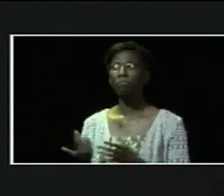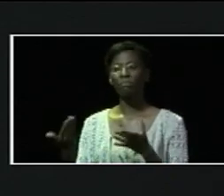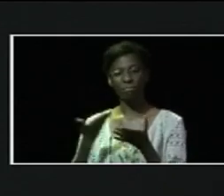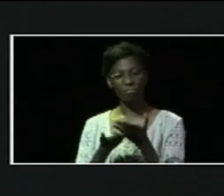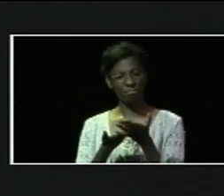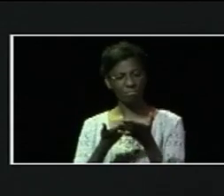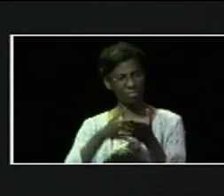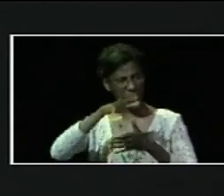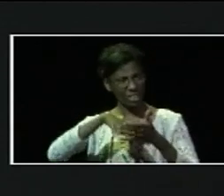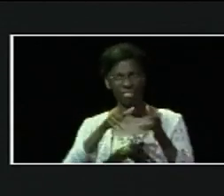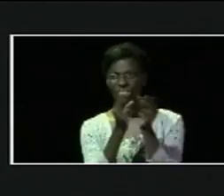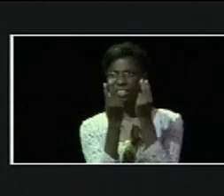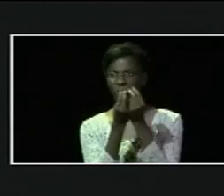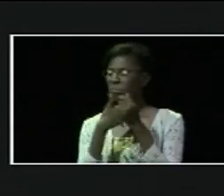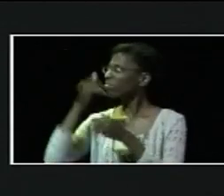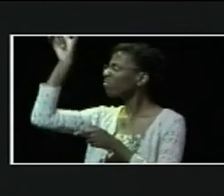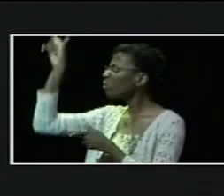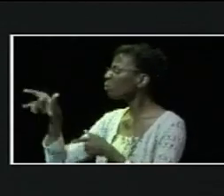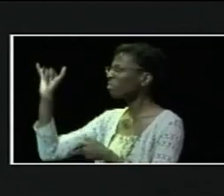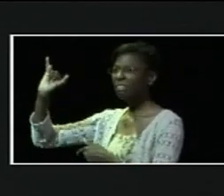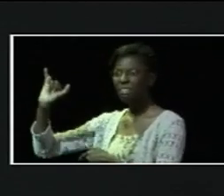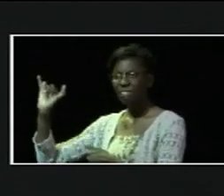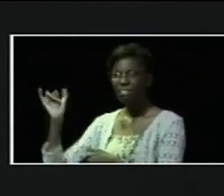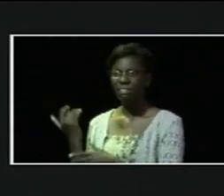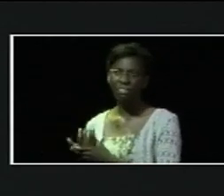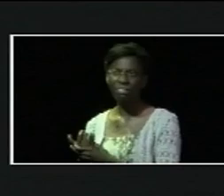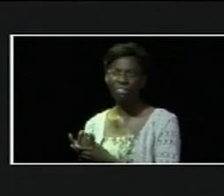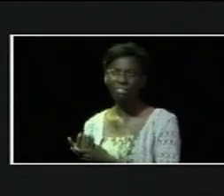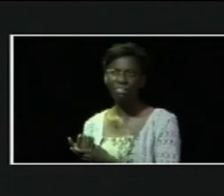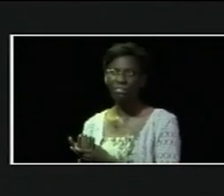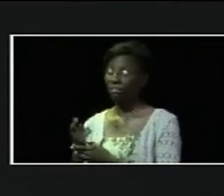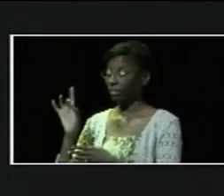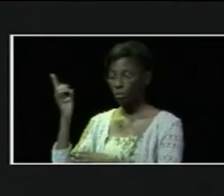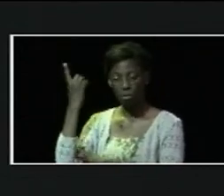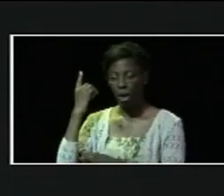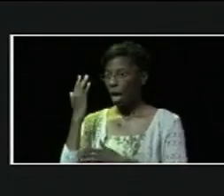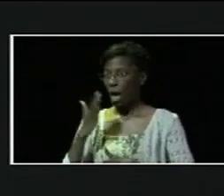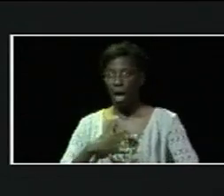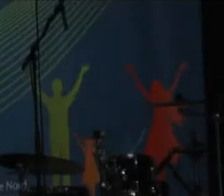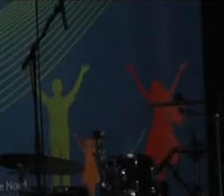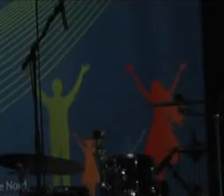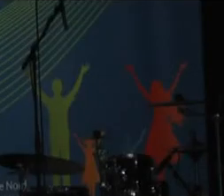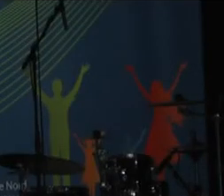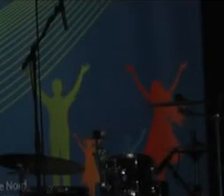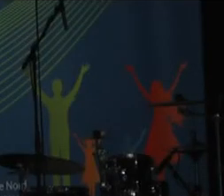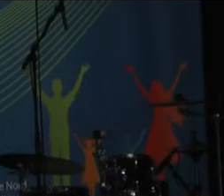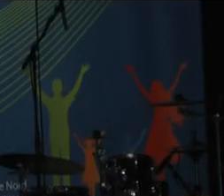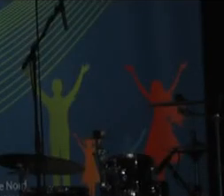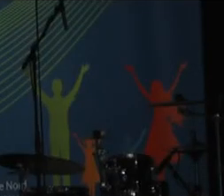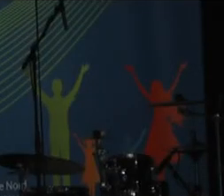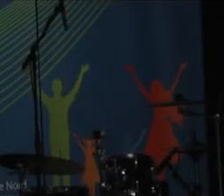intéressante sur qui il est. Gracious, merciful. Car il est compatissant et clément. Kind.